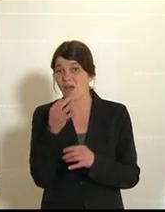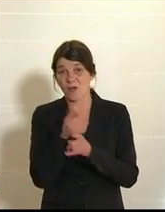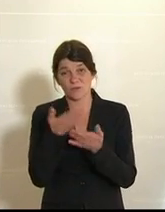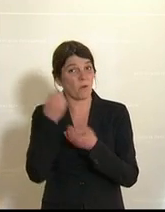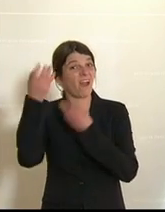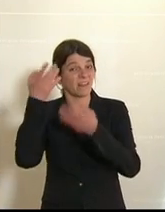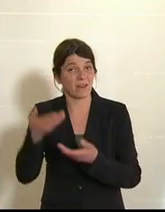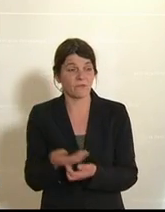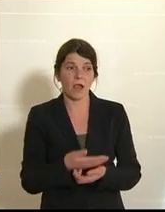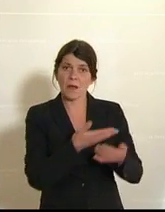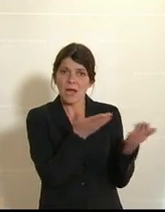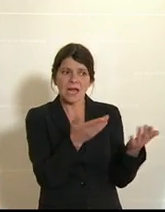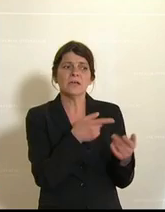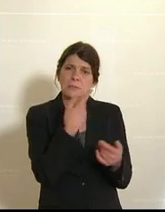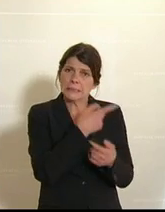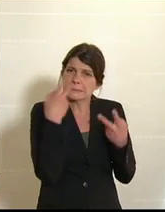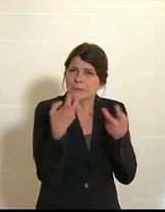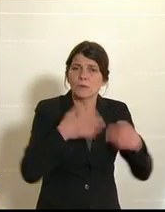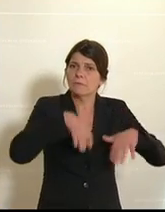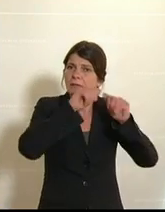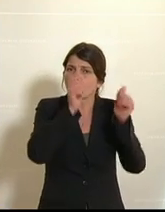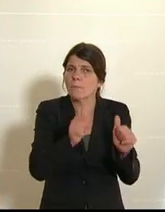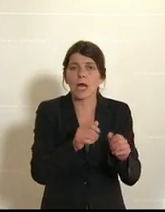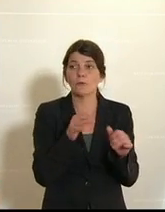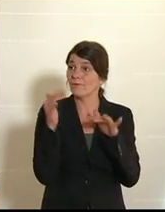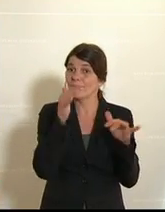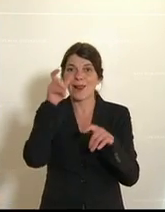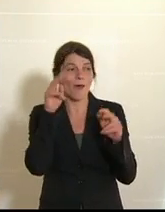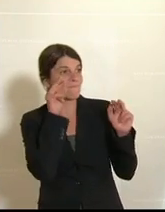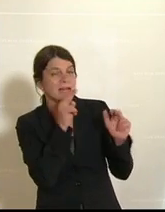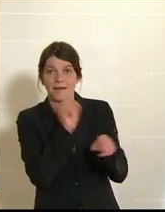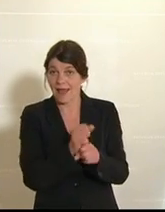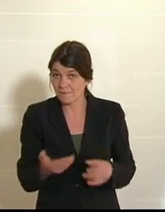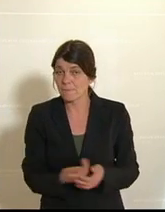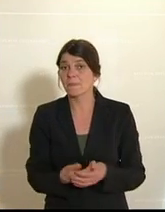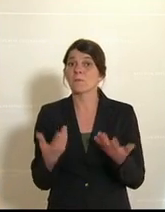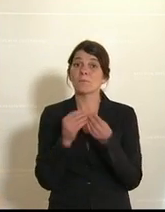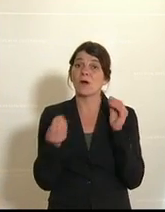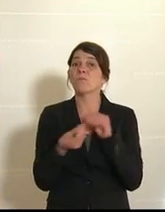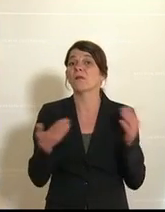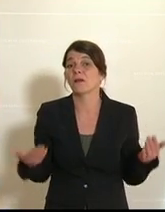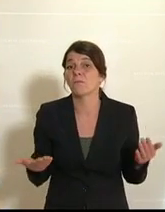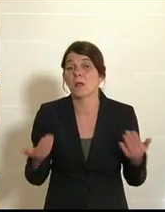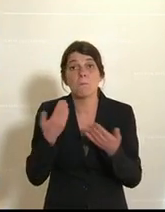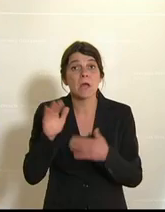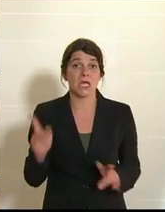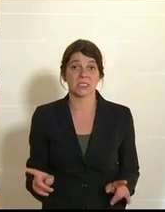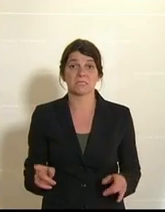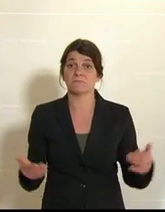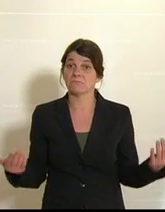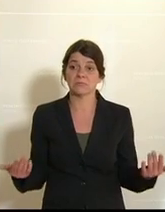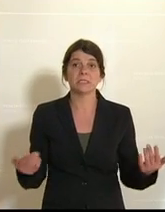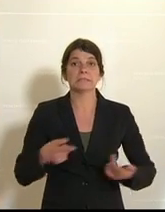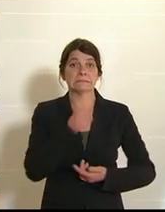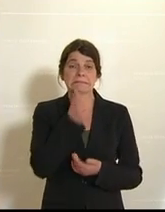weil sie Formate finden, die für viele Leute zugänglich sind. Das Problem dabei ist, dass die meistens nichts